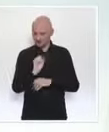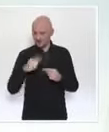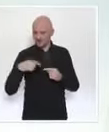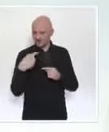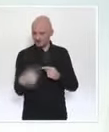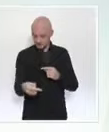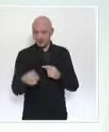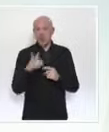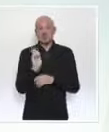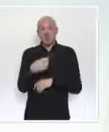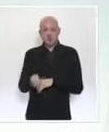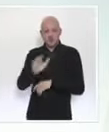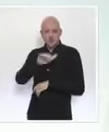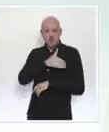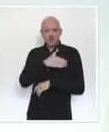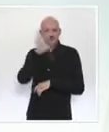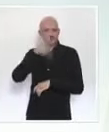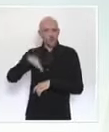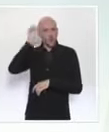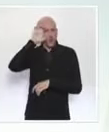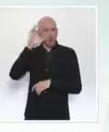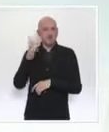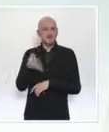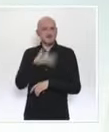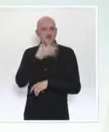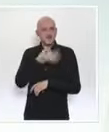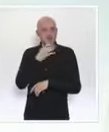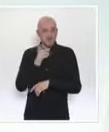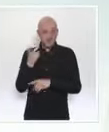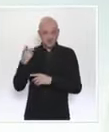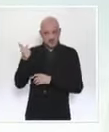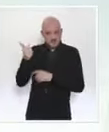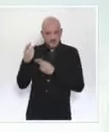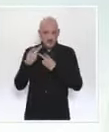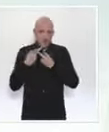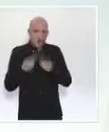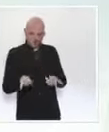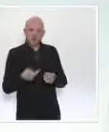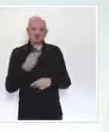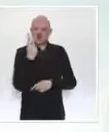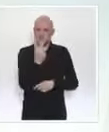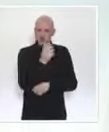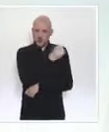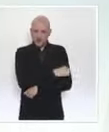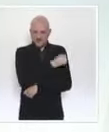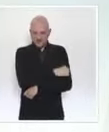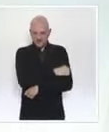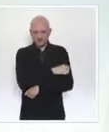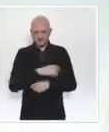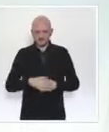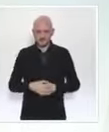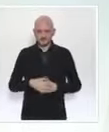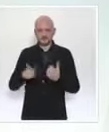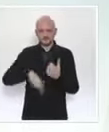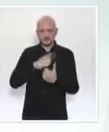médicament se prononcera sur l'autorisation de mise sur le marché des deux premiers vaccins les plus avancés, le